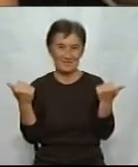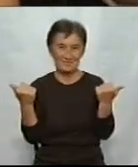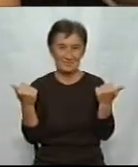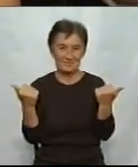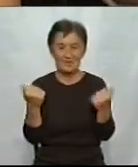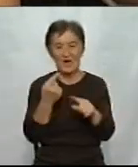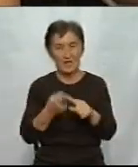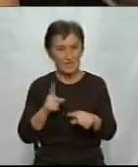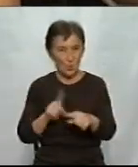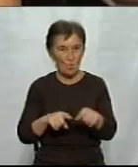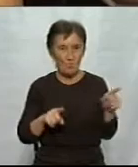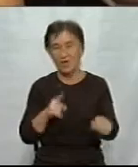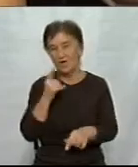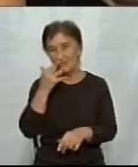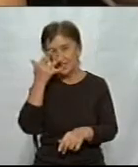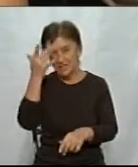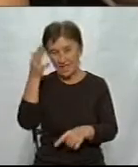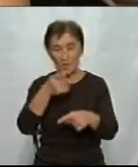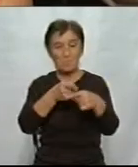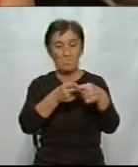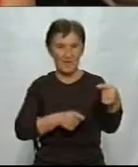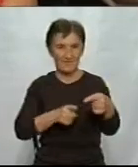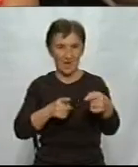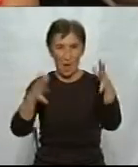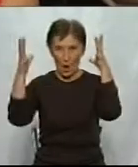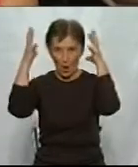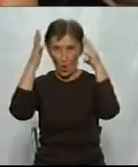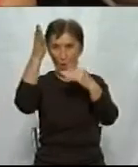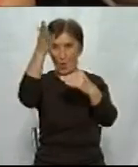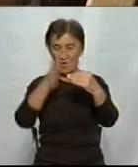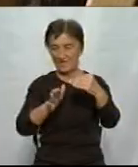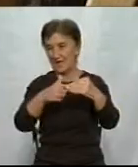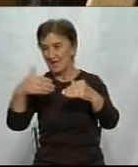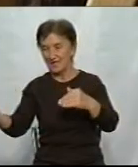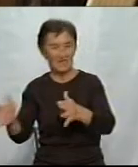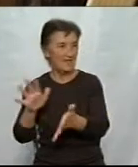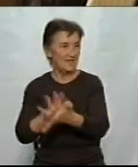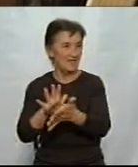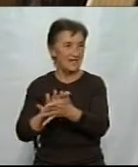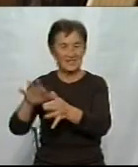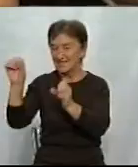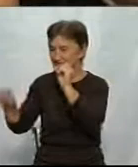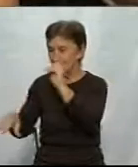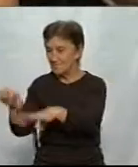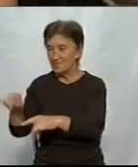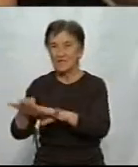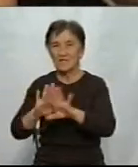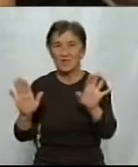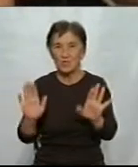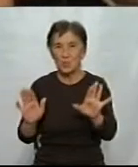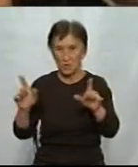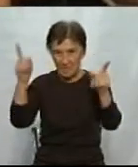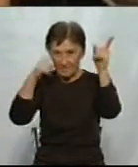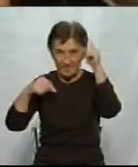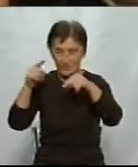Тому ось ця ідея півголови, ось вона тут. З однієї сторони тут сміття, яке іде тільки в творчій голові, є в